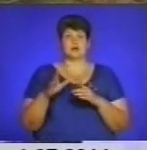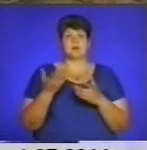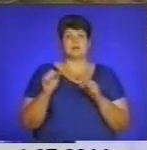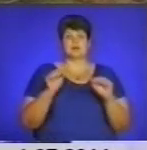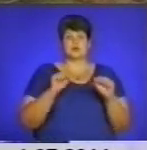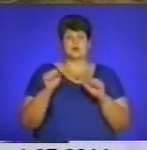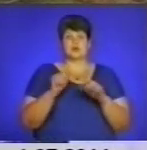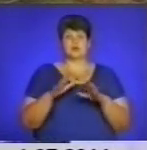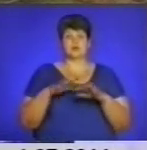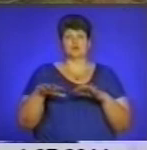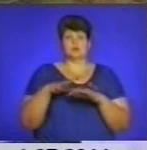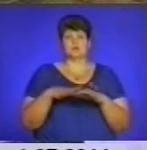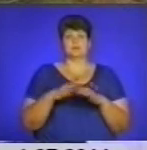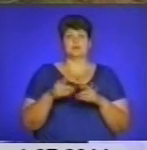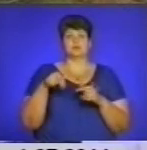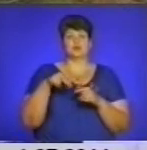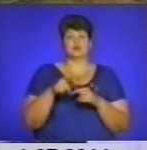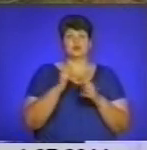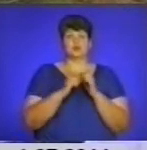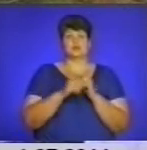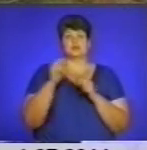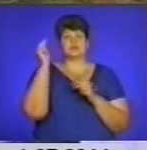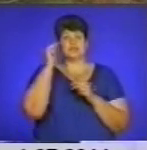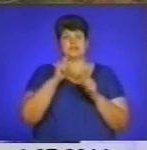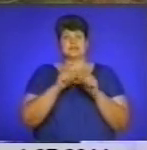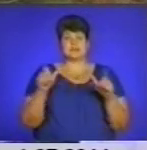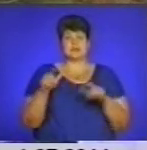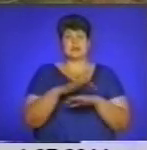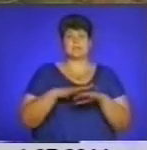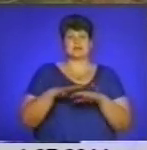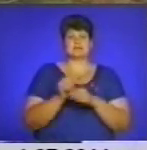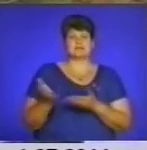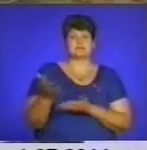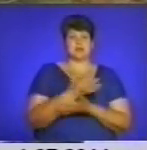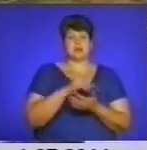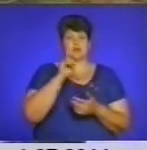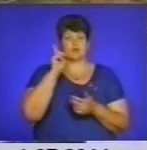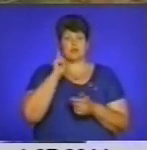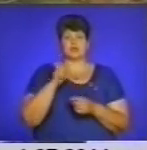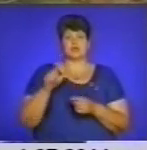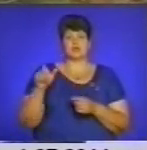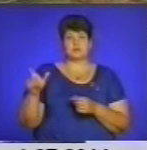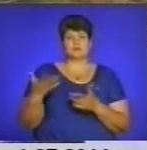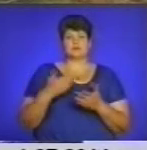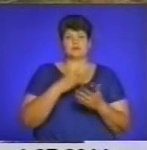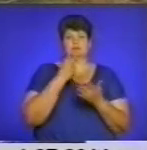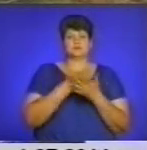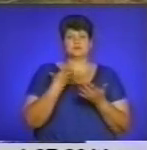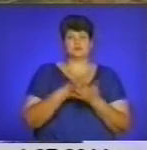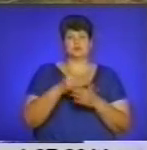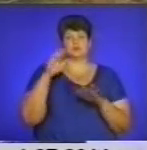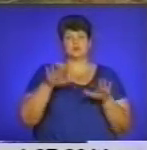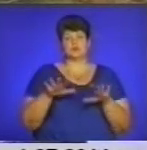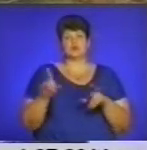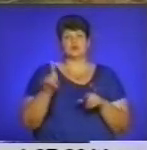коли ми ходили від кожного із навчальних закладів на Майдан, збирали молодь тернополян, які виражали свою позицію щодо